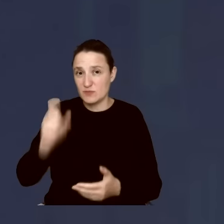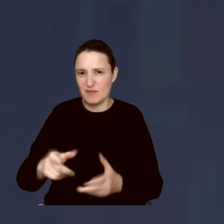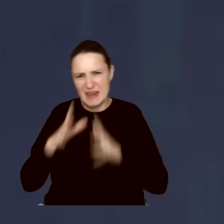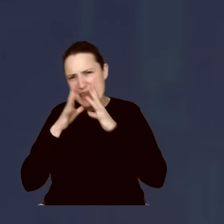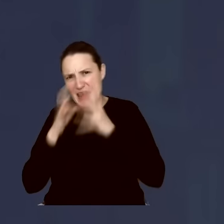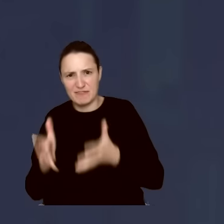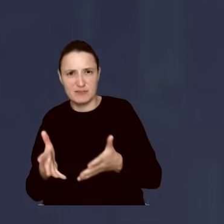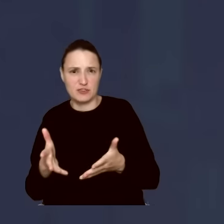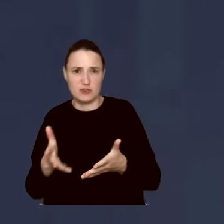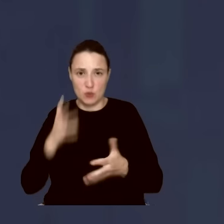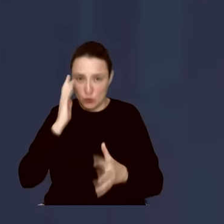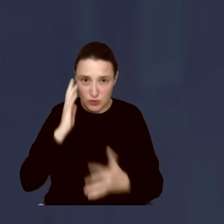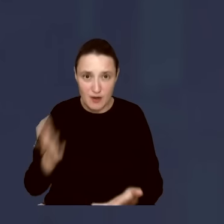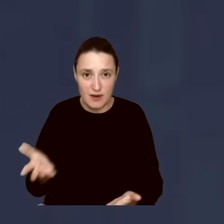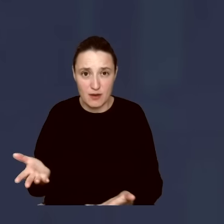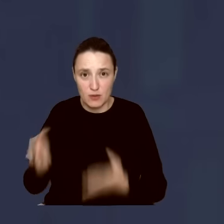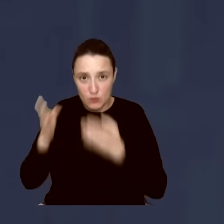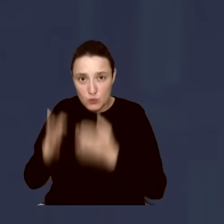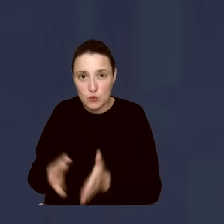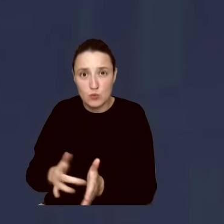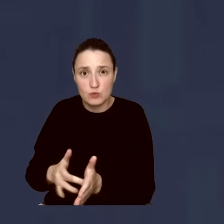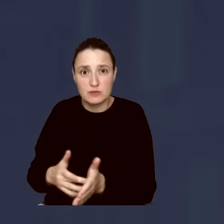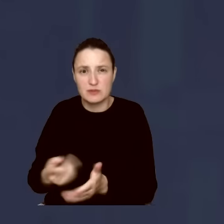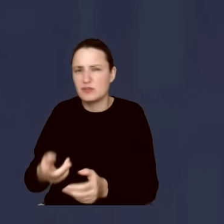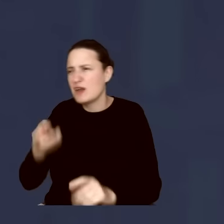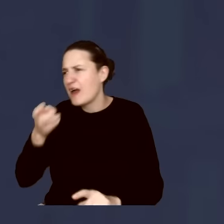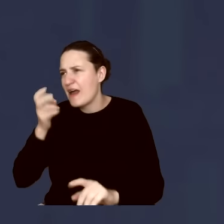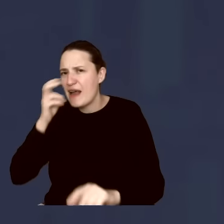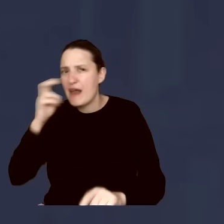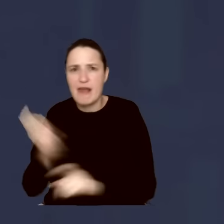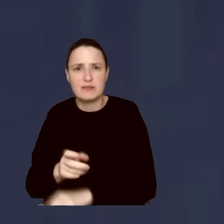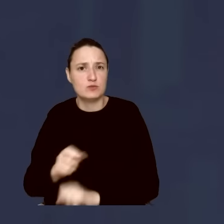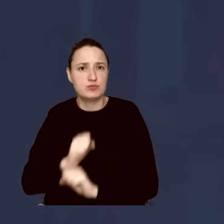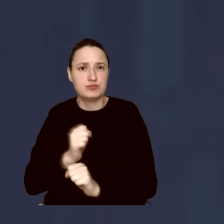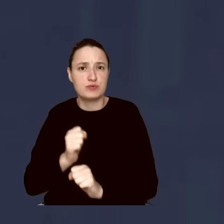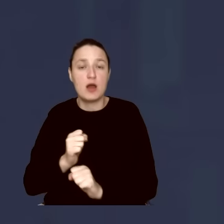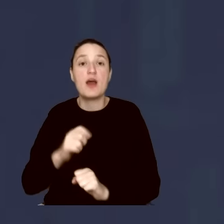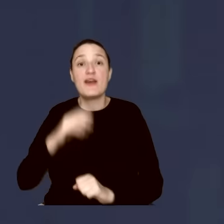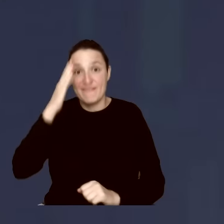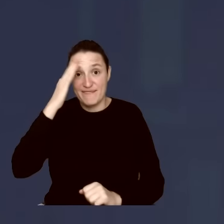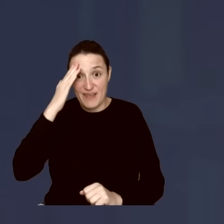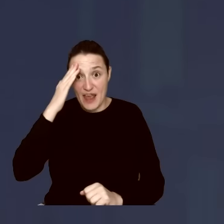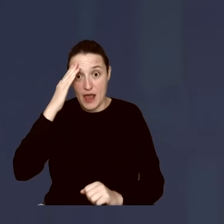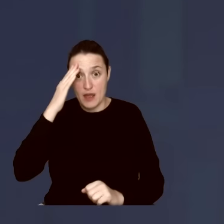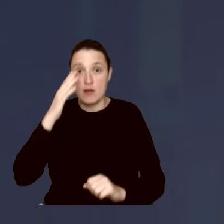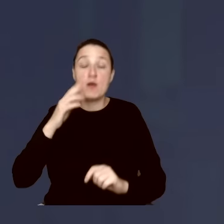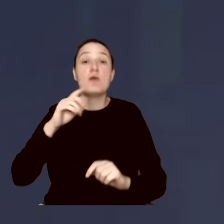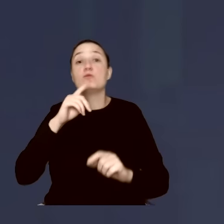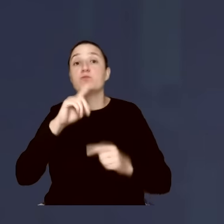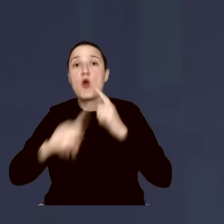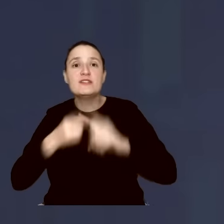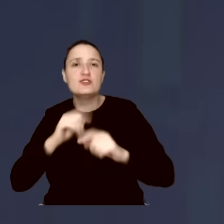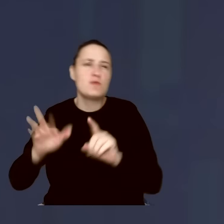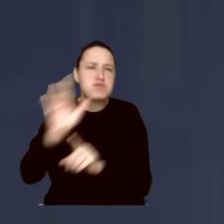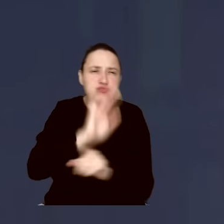jakiejś mierze też. Ale proszę państwa, ten hejter wie bardzo dobrze, że poprzez taką sprzedaż dymu, takiego politycznego pizu, poprzez